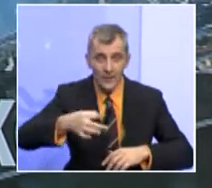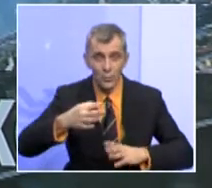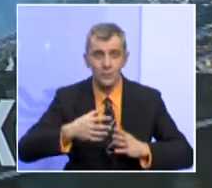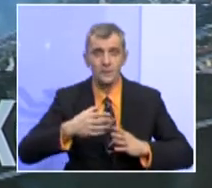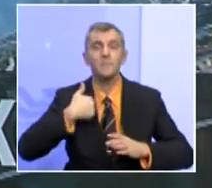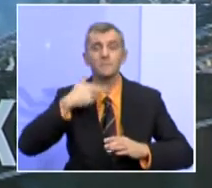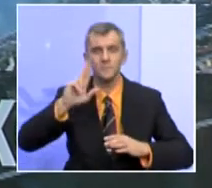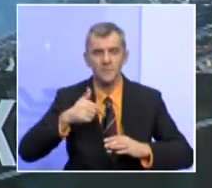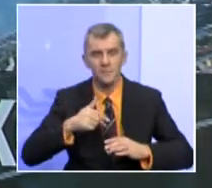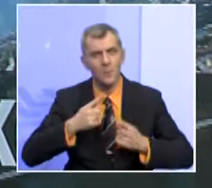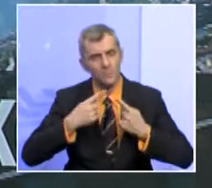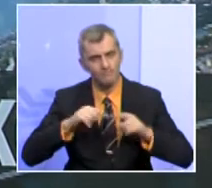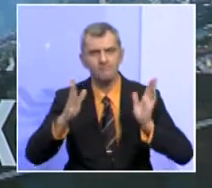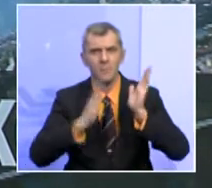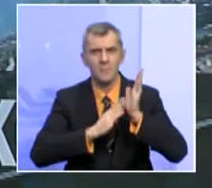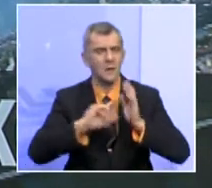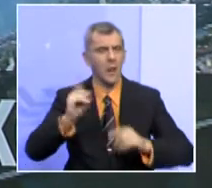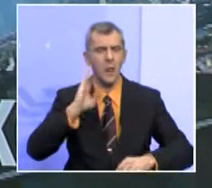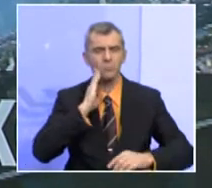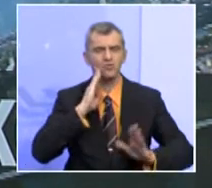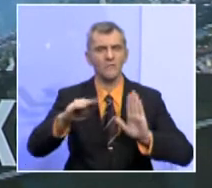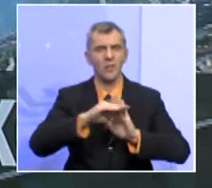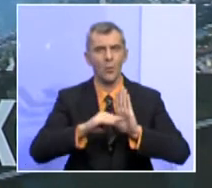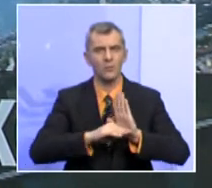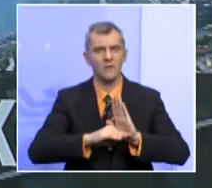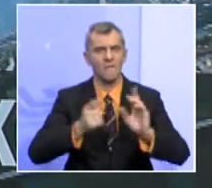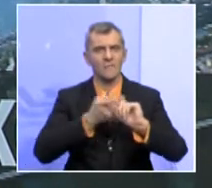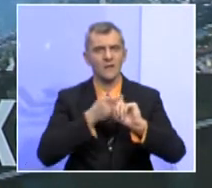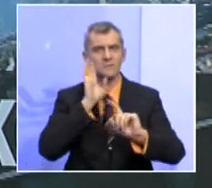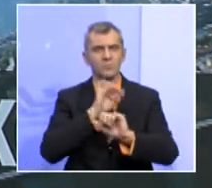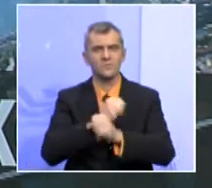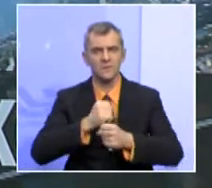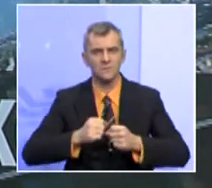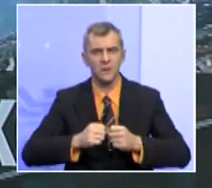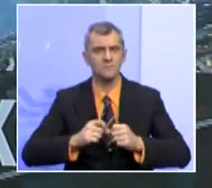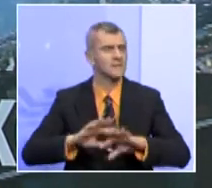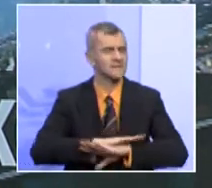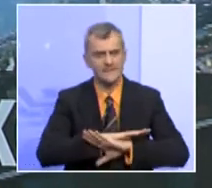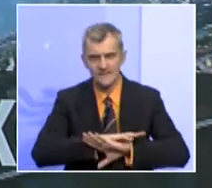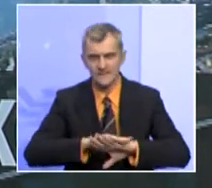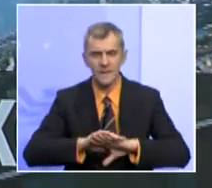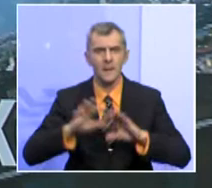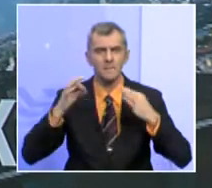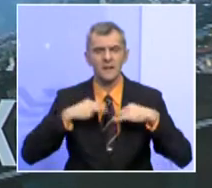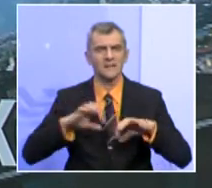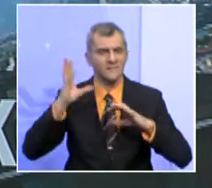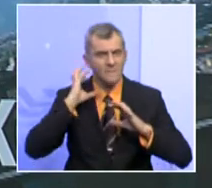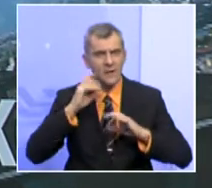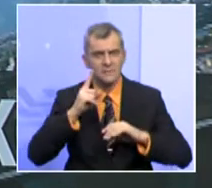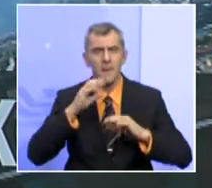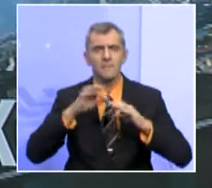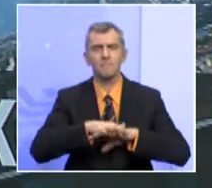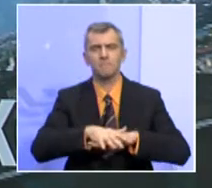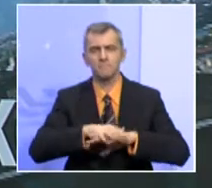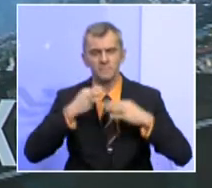imamo eklatantan primjer nepoštivanja Ustava Federacije Bosne i Hercegovine gdje su i predsjednik vlade i predsjednik